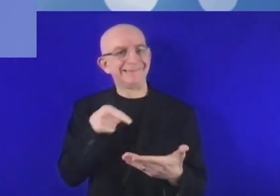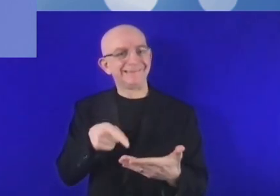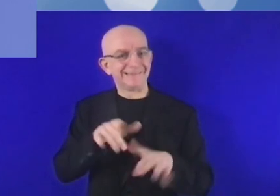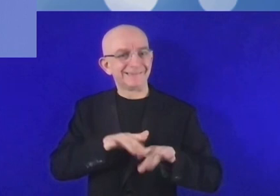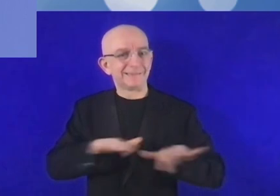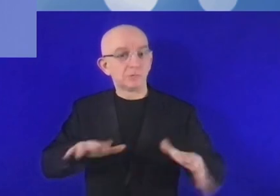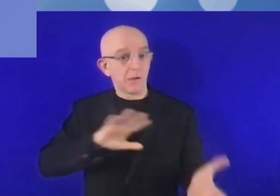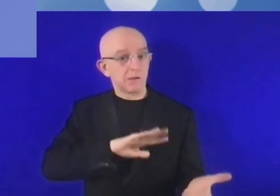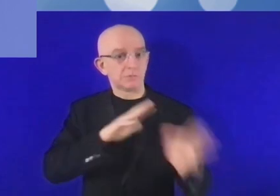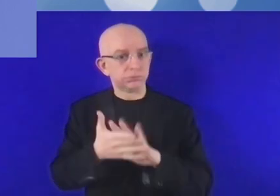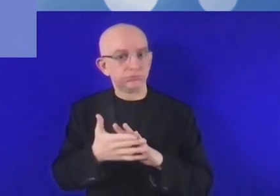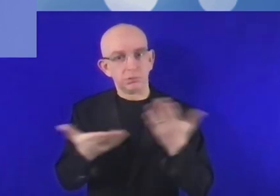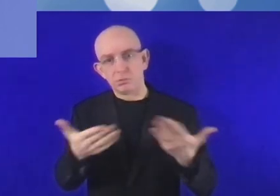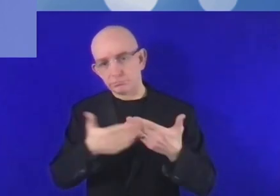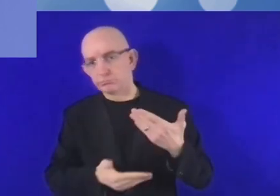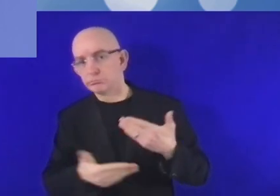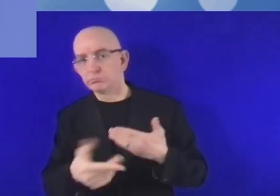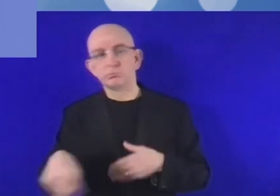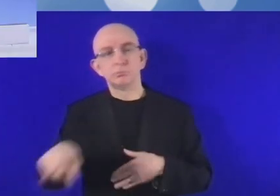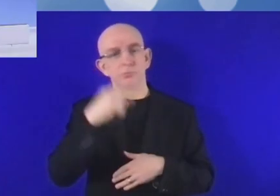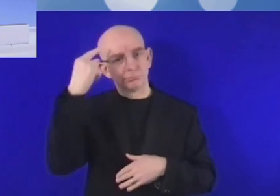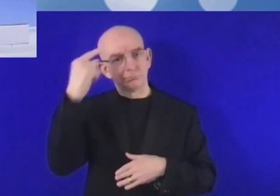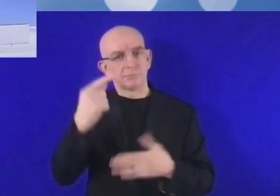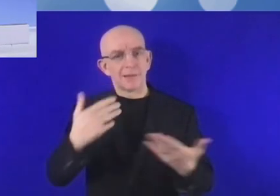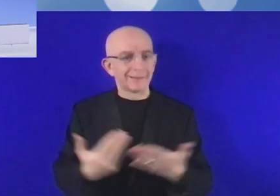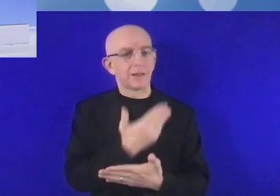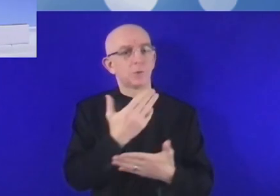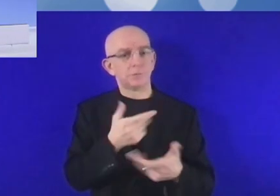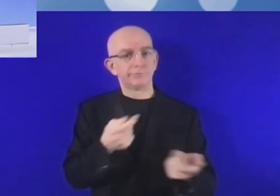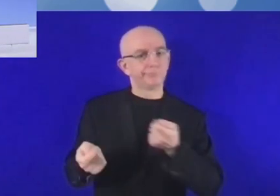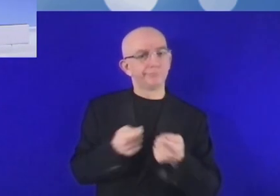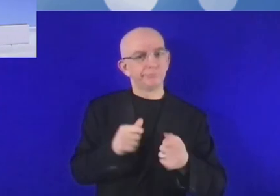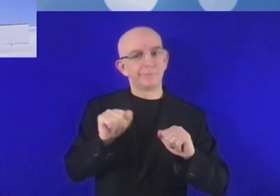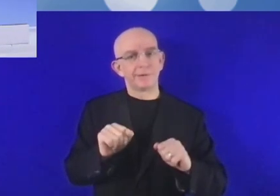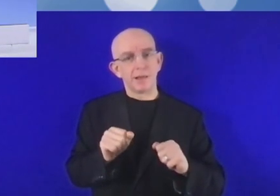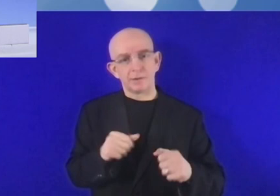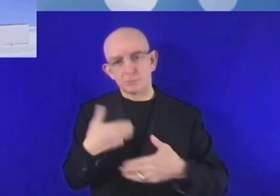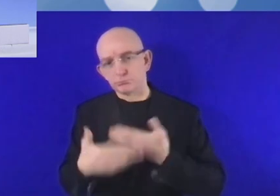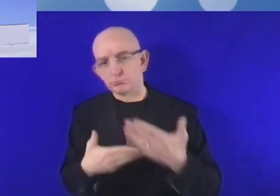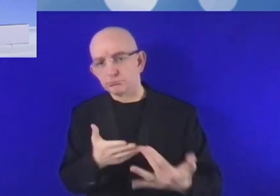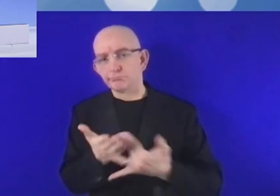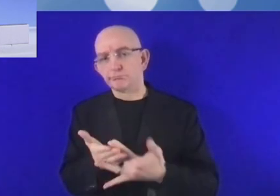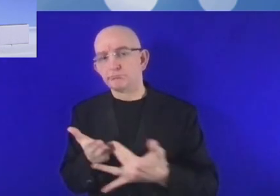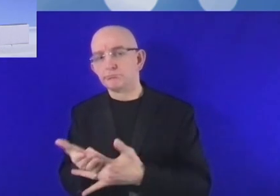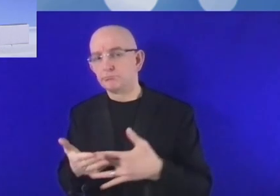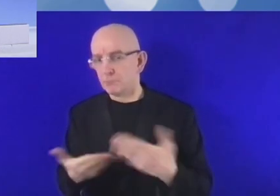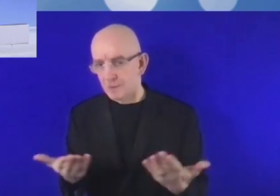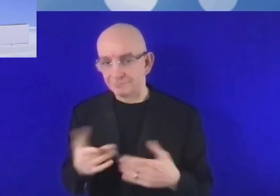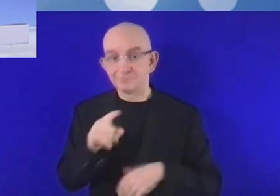sujets aurons-nous besoin d'interventions juridiques ? temps est limité, malheureusement, et nous avons beaucoup de...